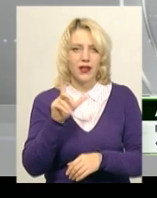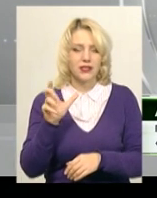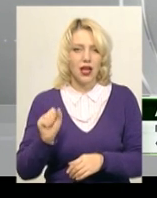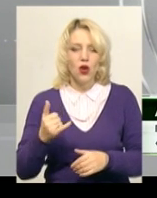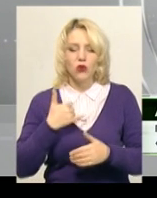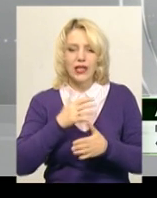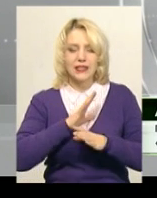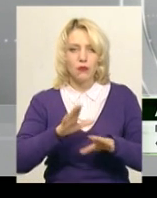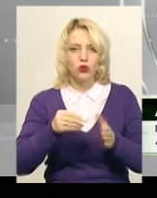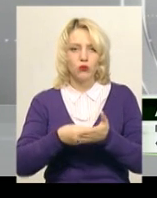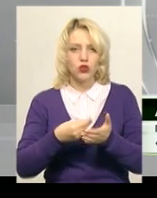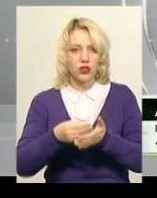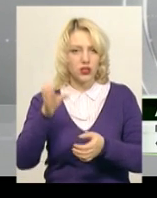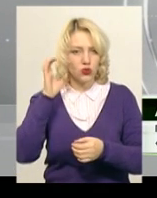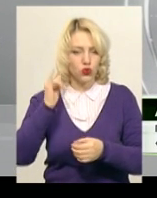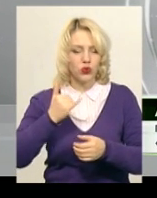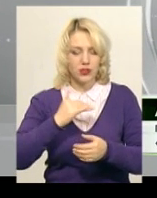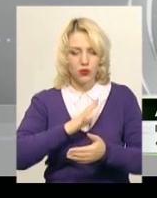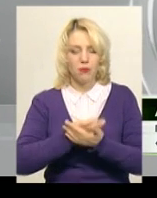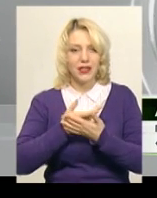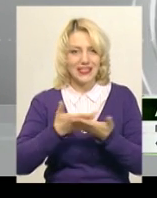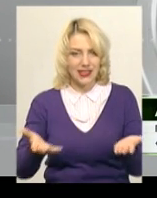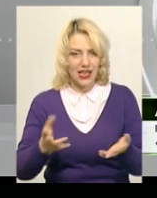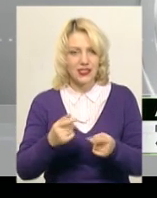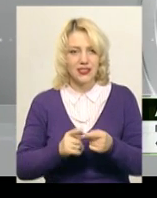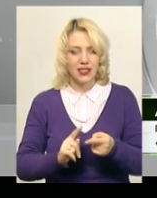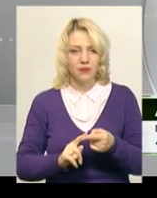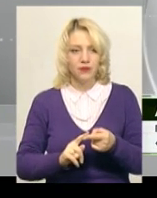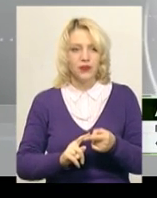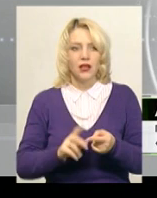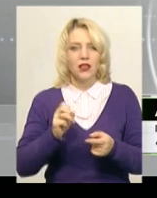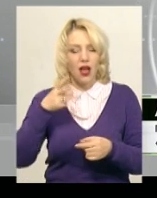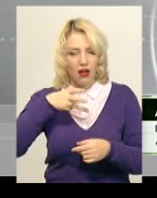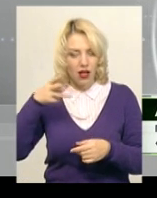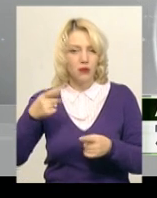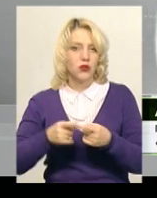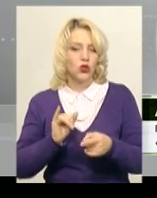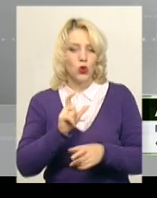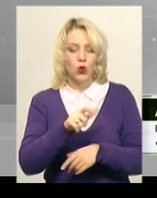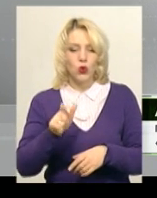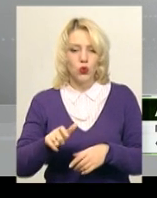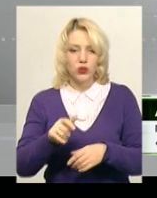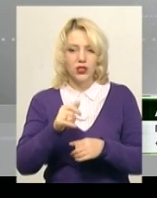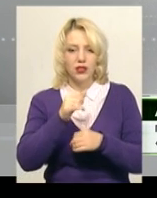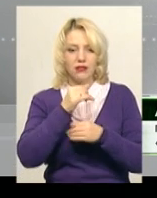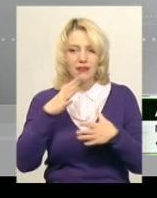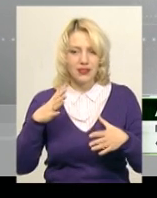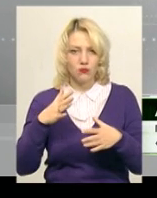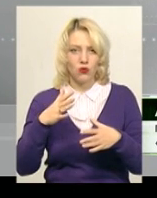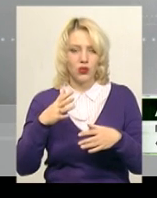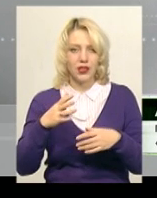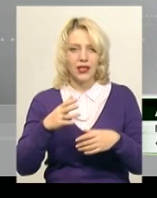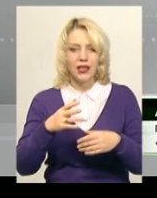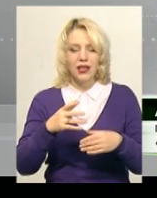бюджетних слухань, все ж таки була презентація вже з певними показниками, і люди не змогли там вплинути ні на